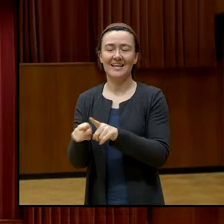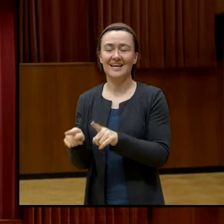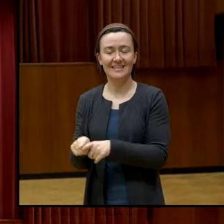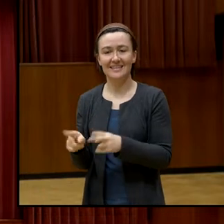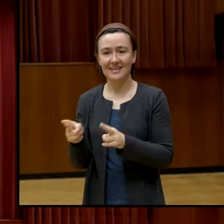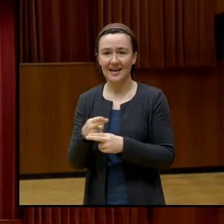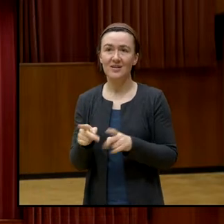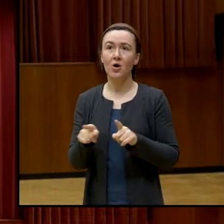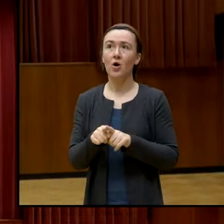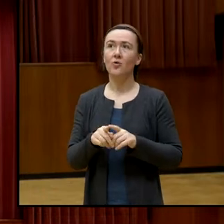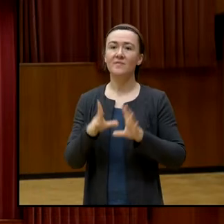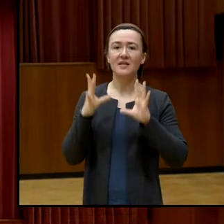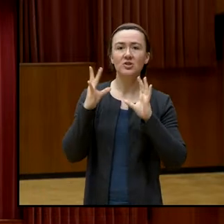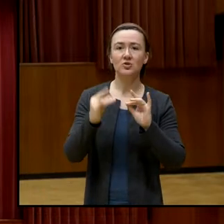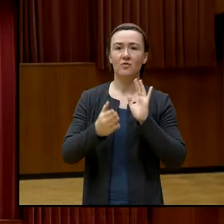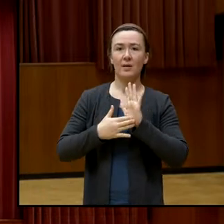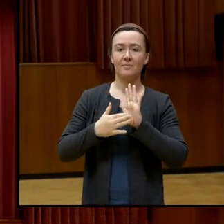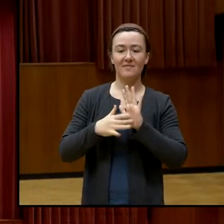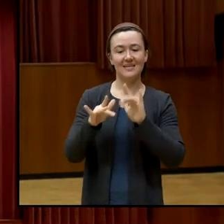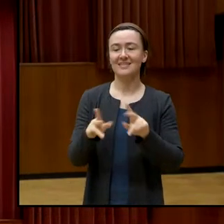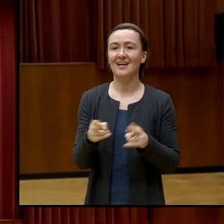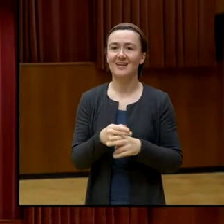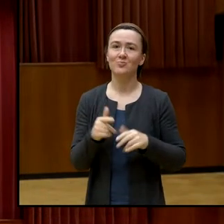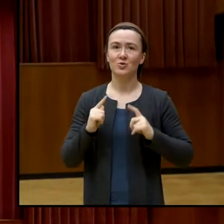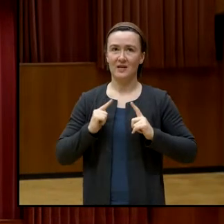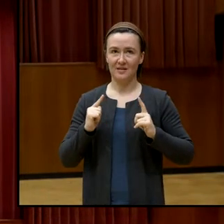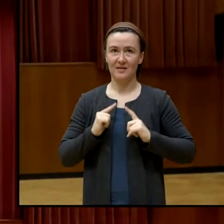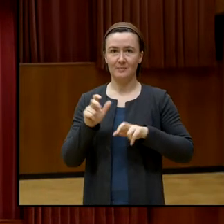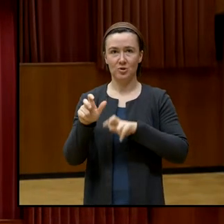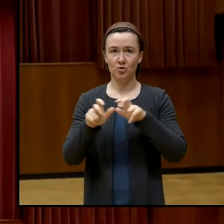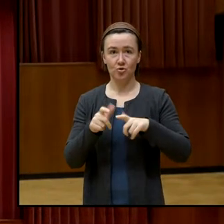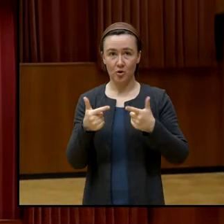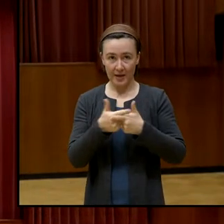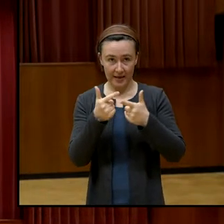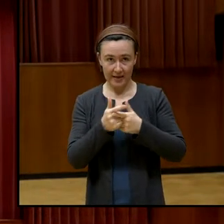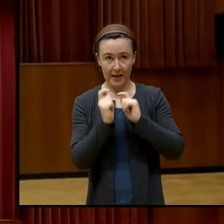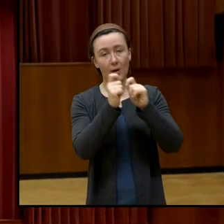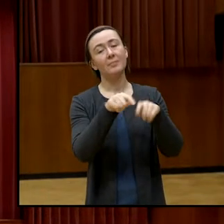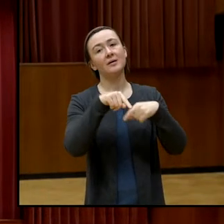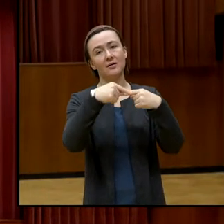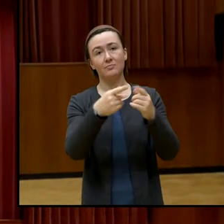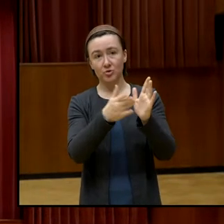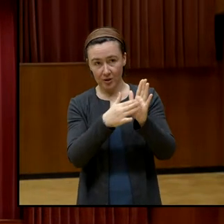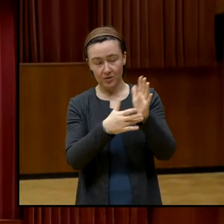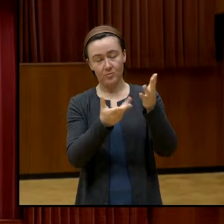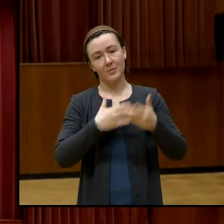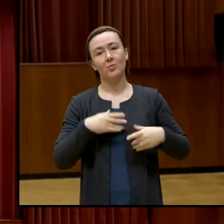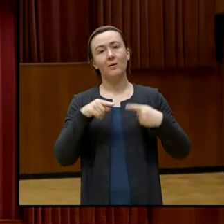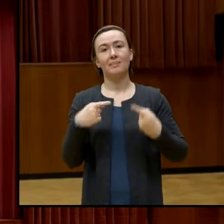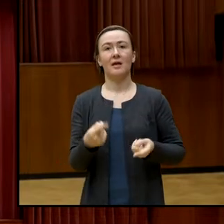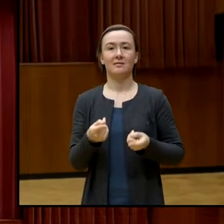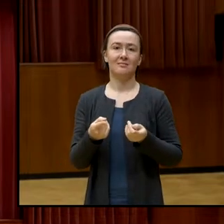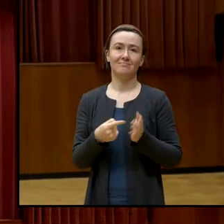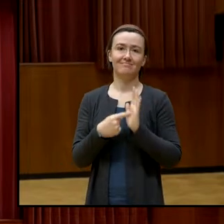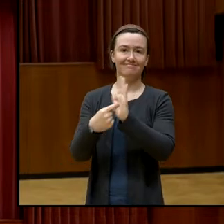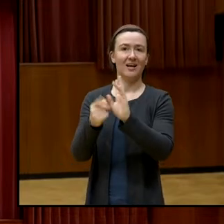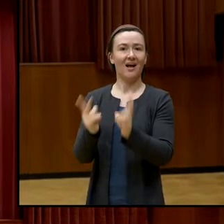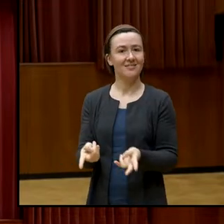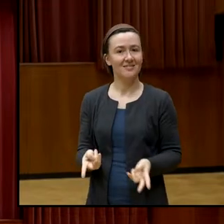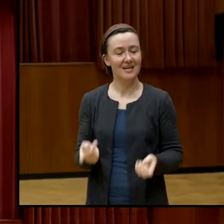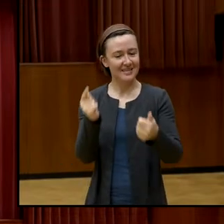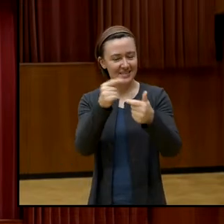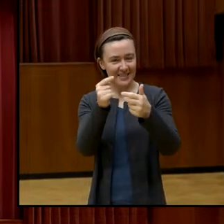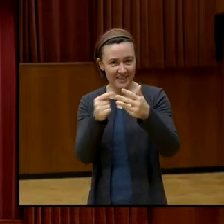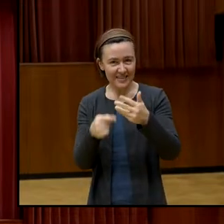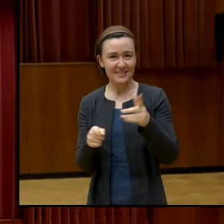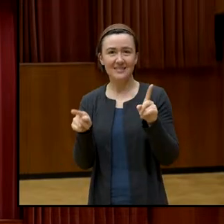sondern dass es eine Zeit lang braucht, bis dass man seine Steuererklärung gemacht hat und bestätigt bekommt. Das heißt, das sind alles zum